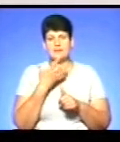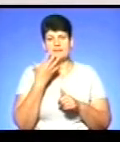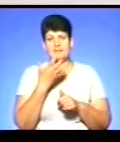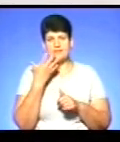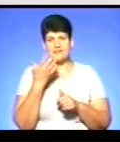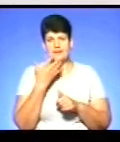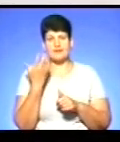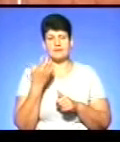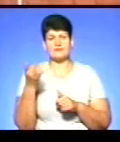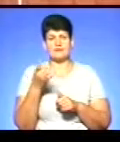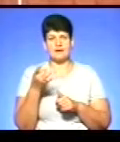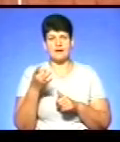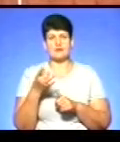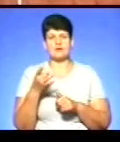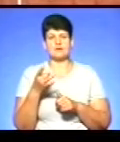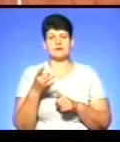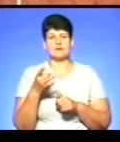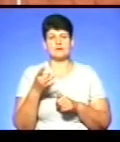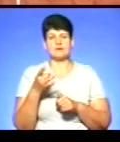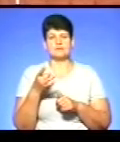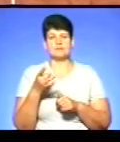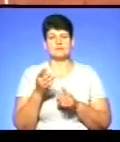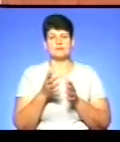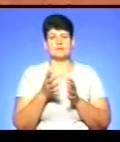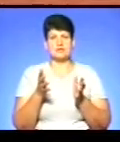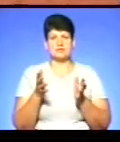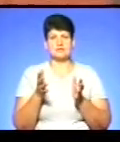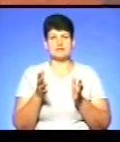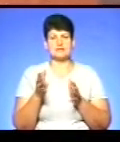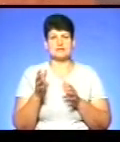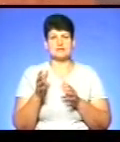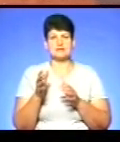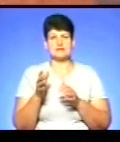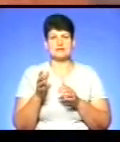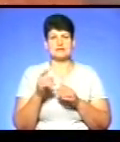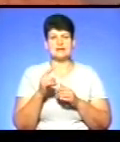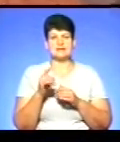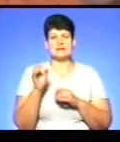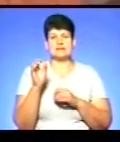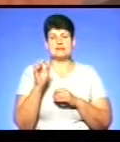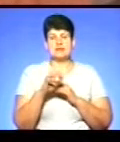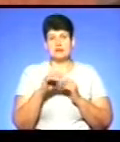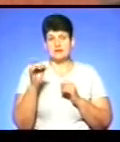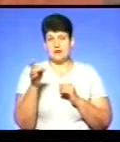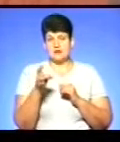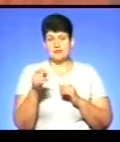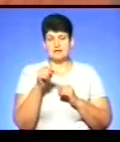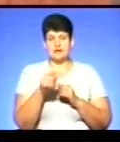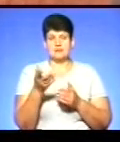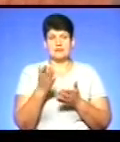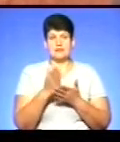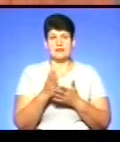райони і західні наші райони, там, де по